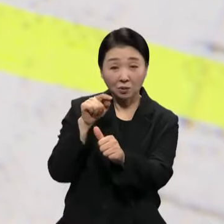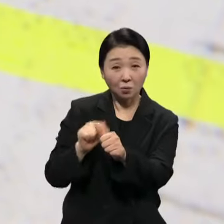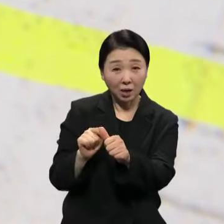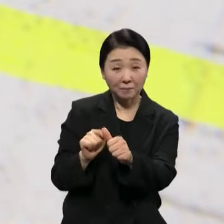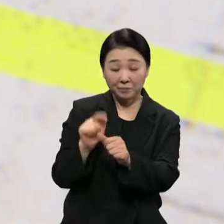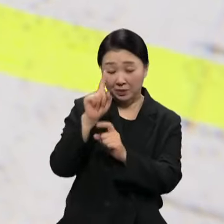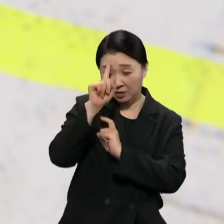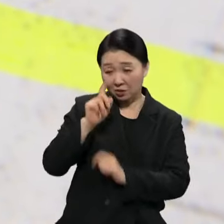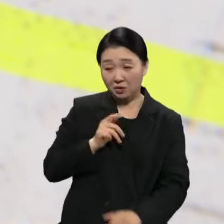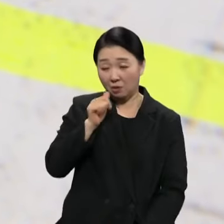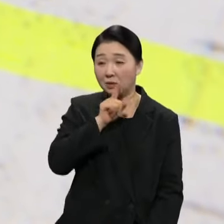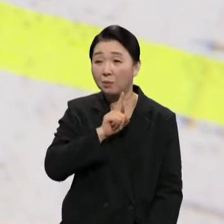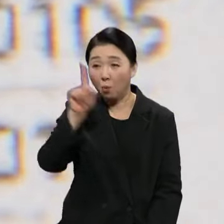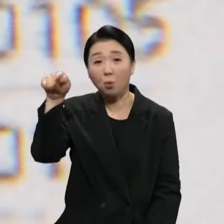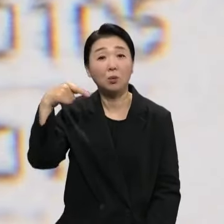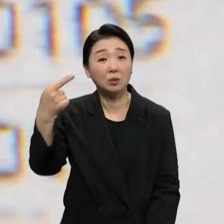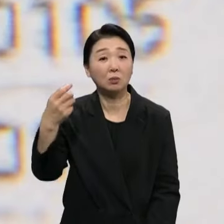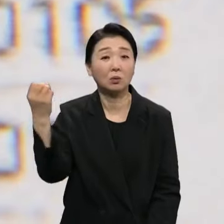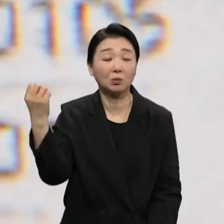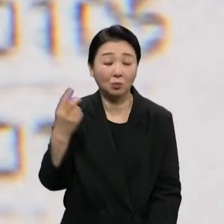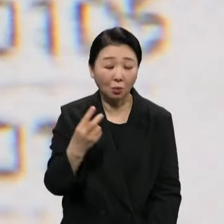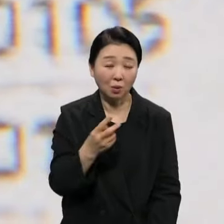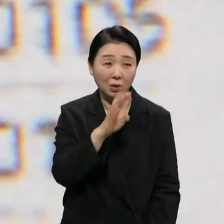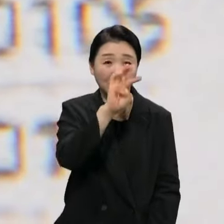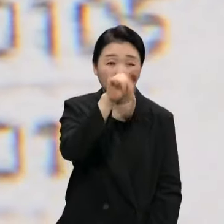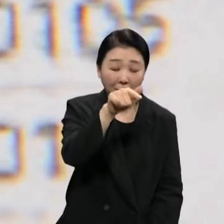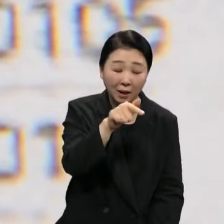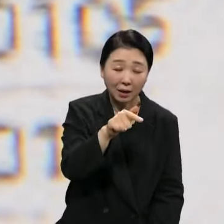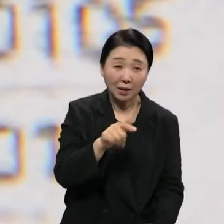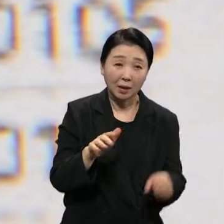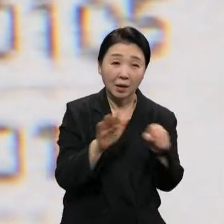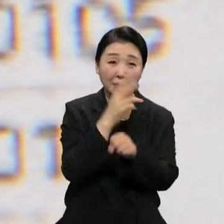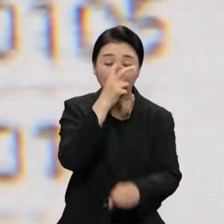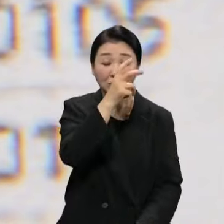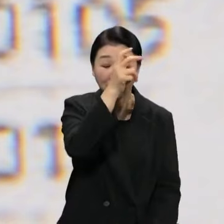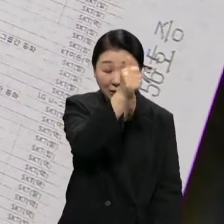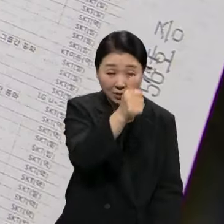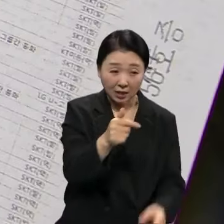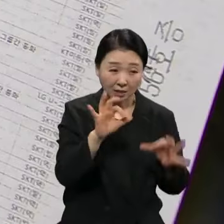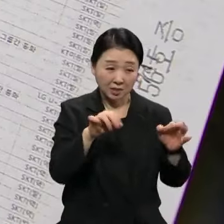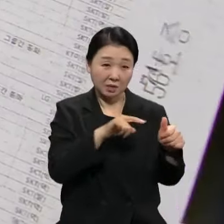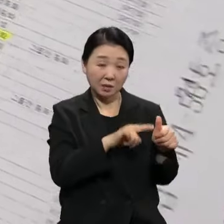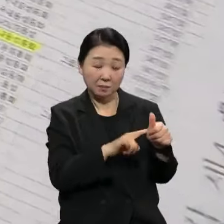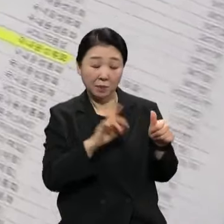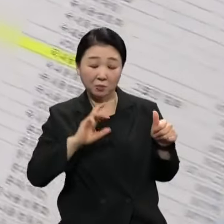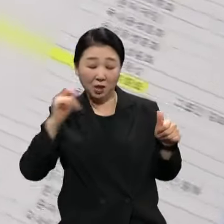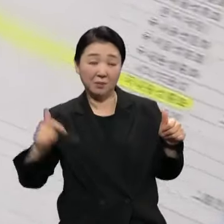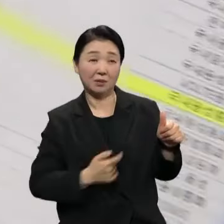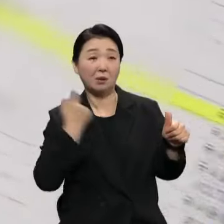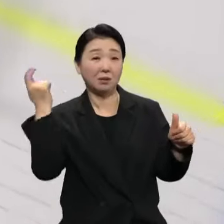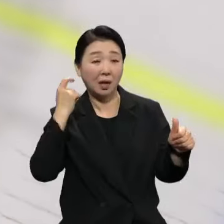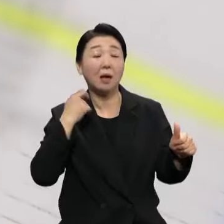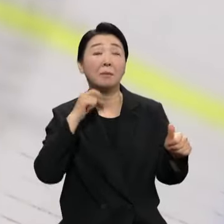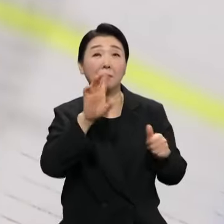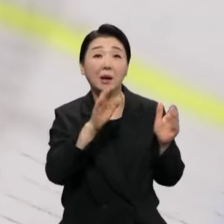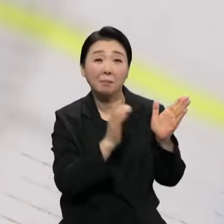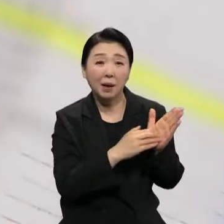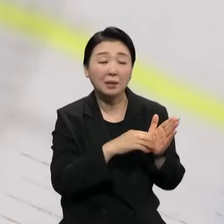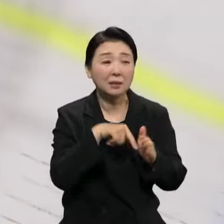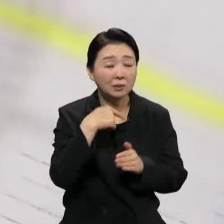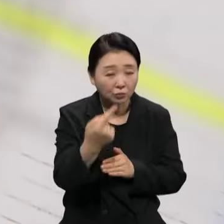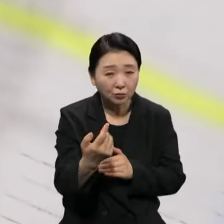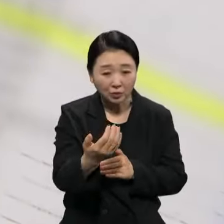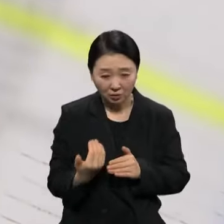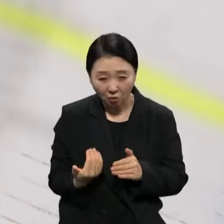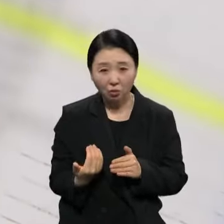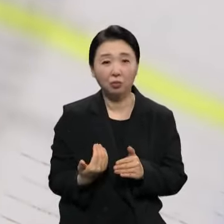장관에게 사건을 보고한 직후와 박정훈 전 해병대 수사단장이 김사령관에게 VIP 경로를 들었다고 주장하는 그 바로 전